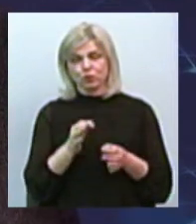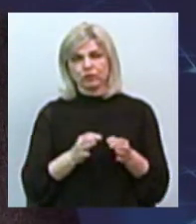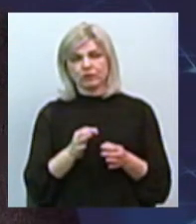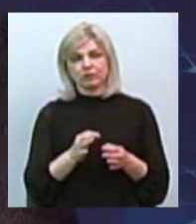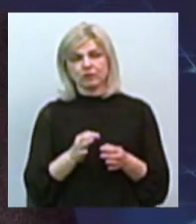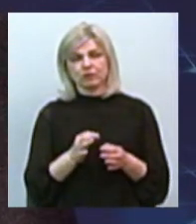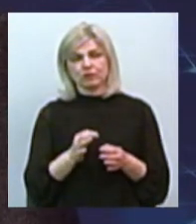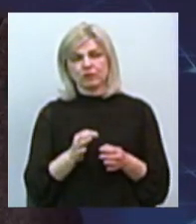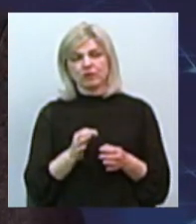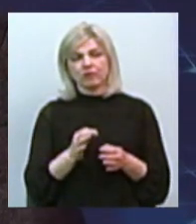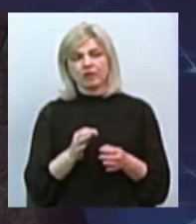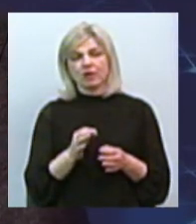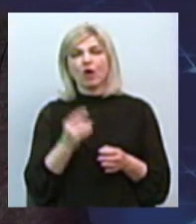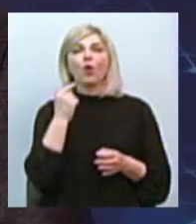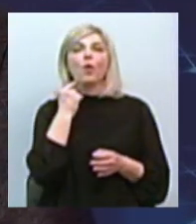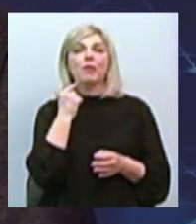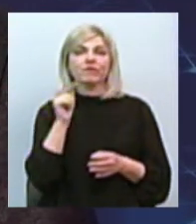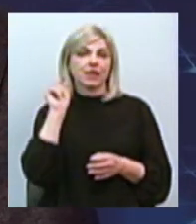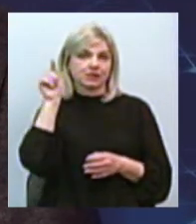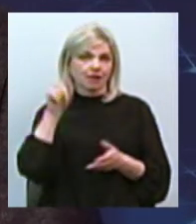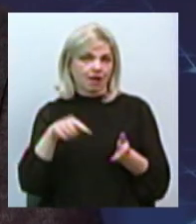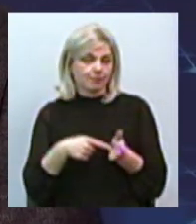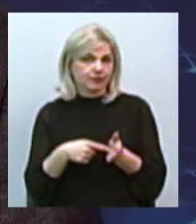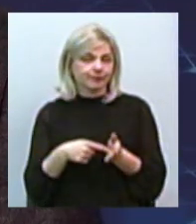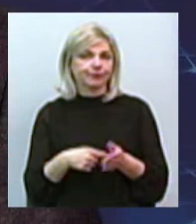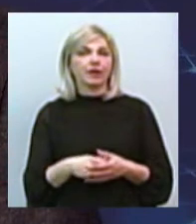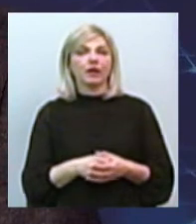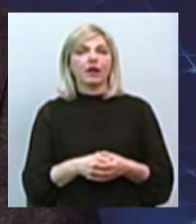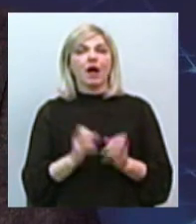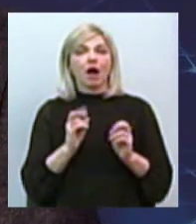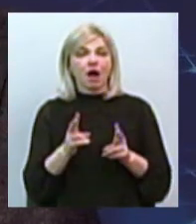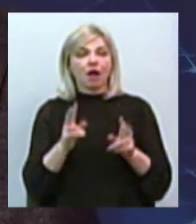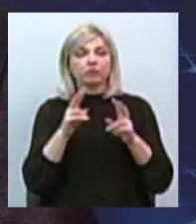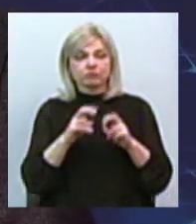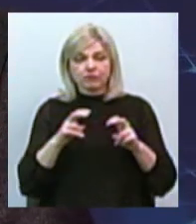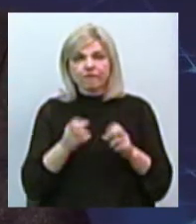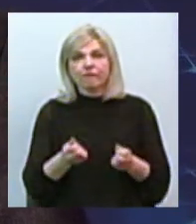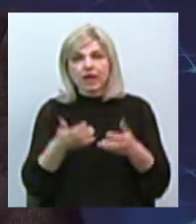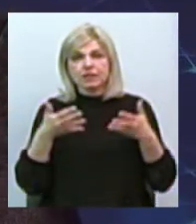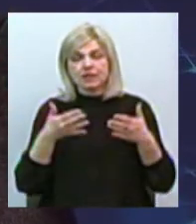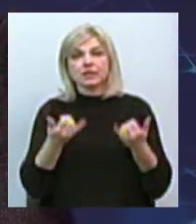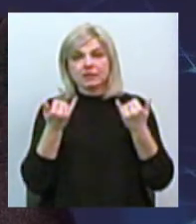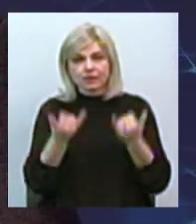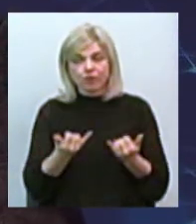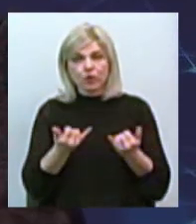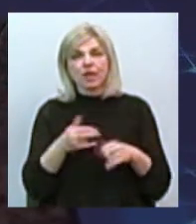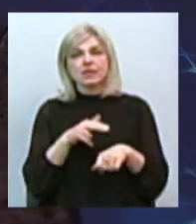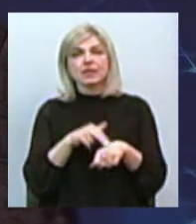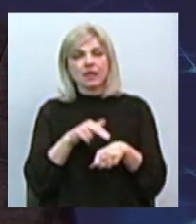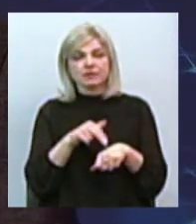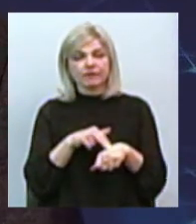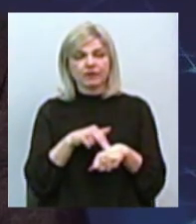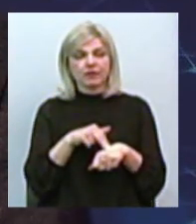Кропивницькому. І, як я вияснил сьогодні, следственні